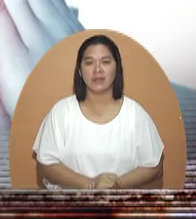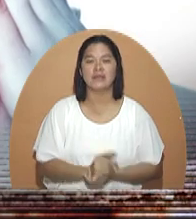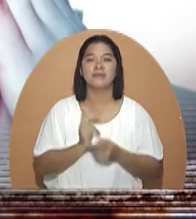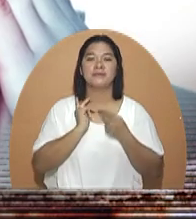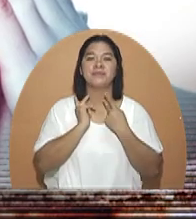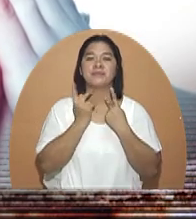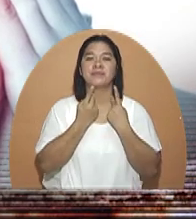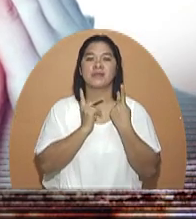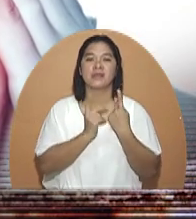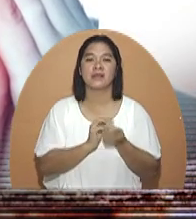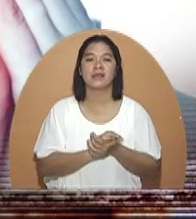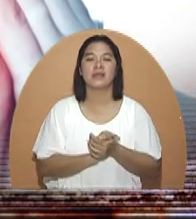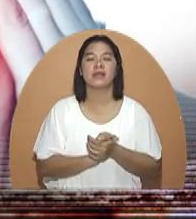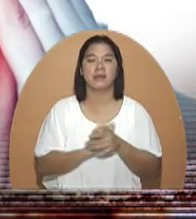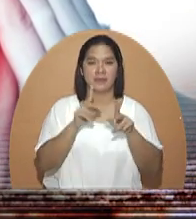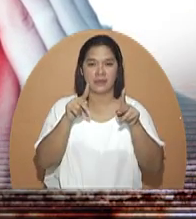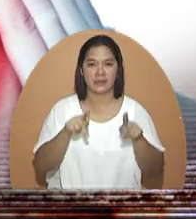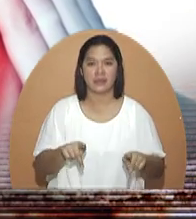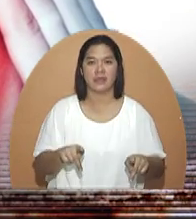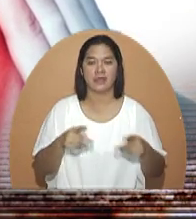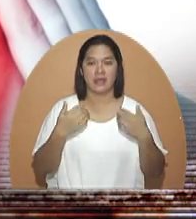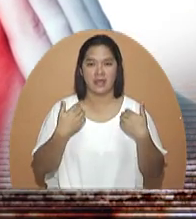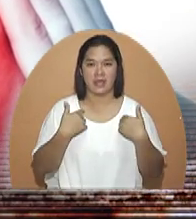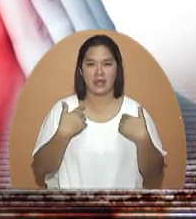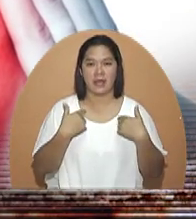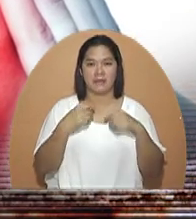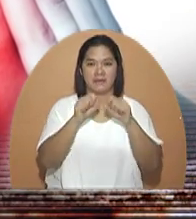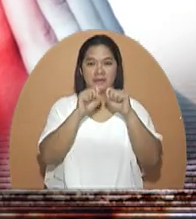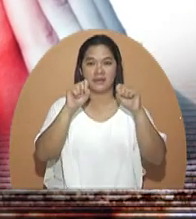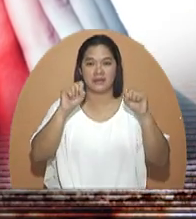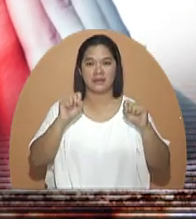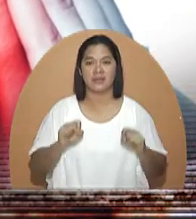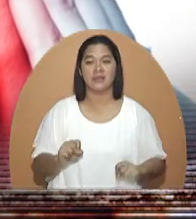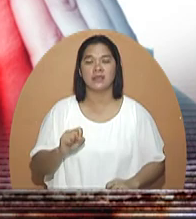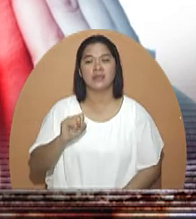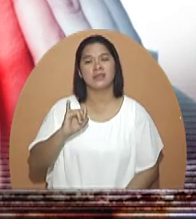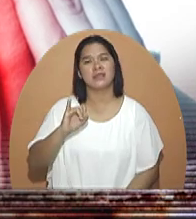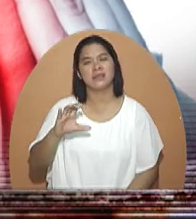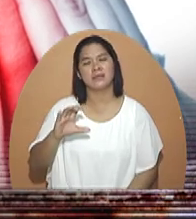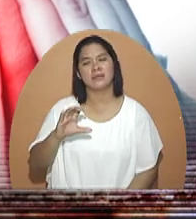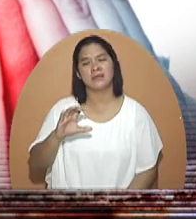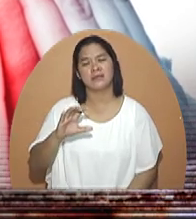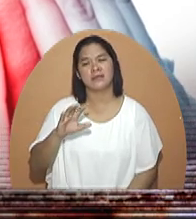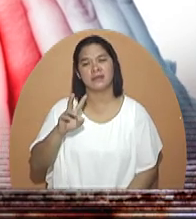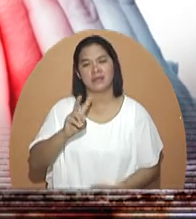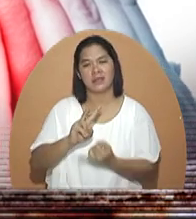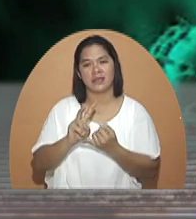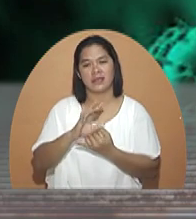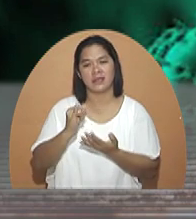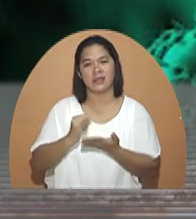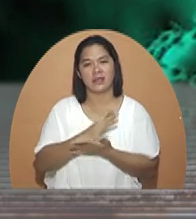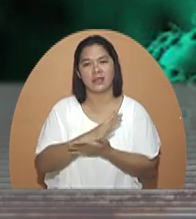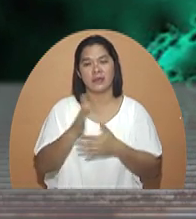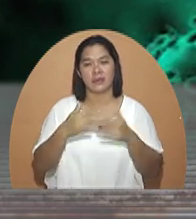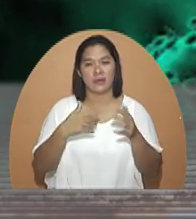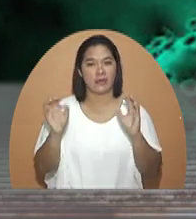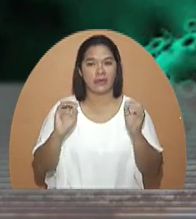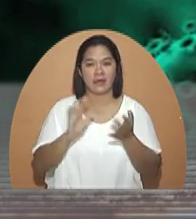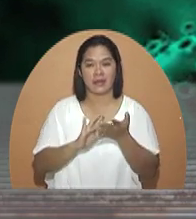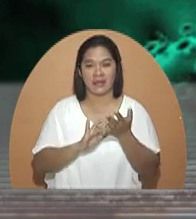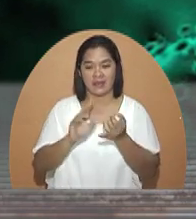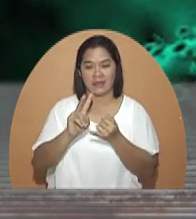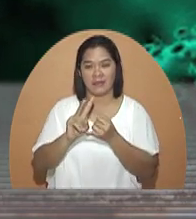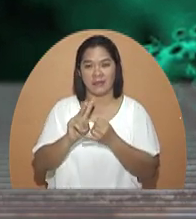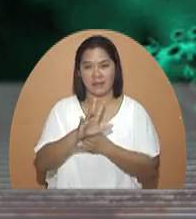pananakit ng lalamunan ang taong mayroong systemic viral infection bagamat walang